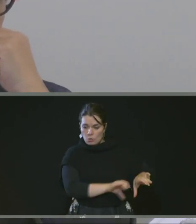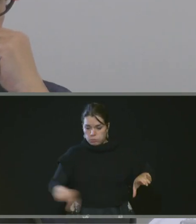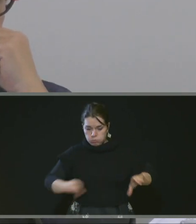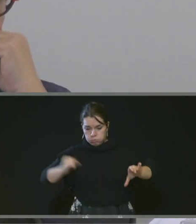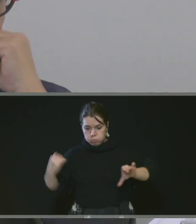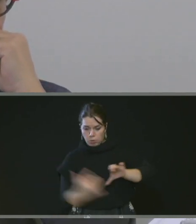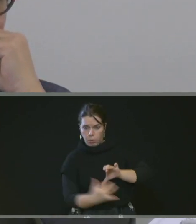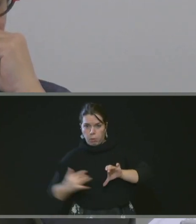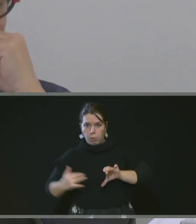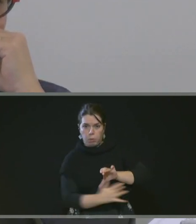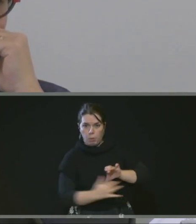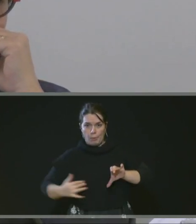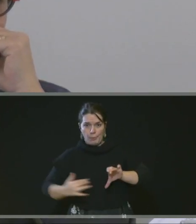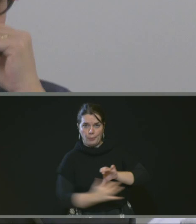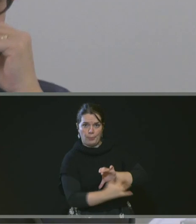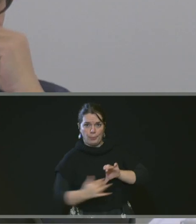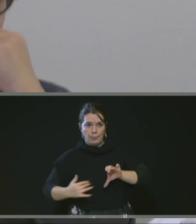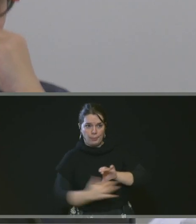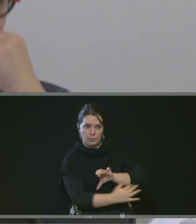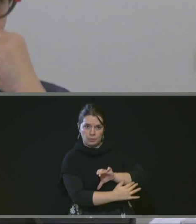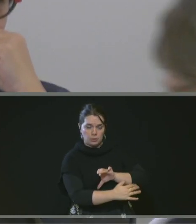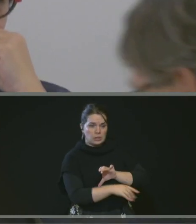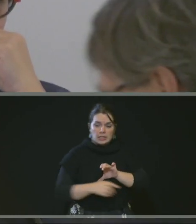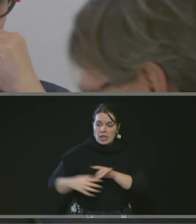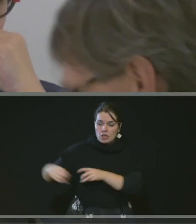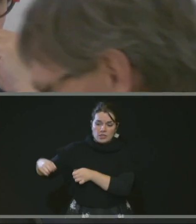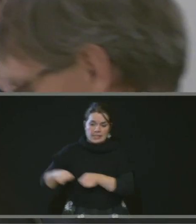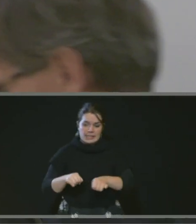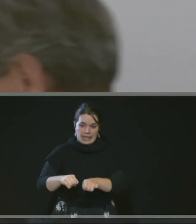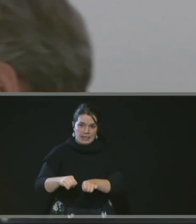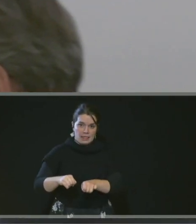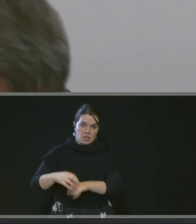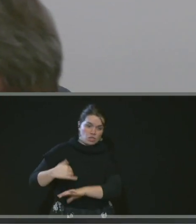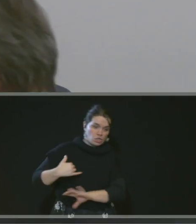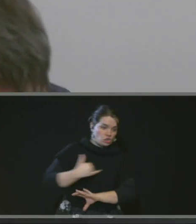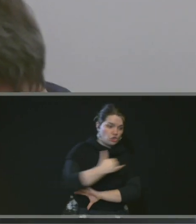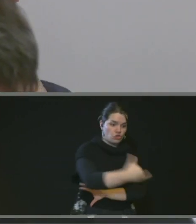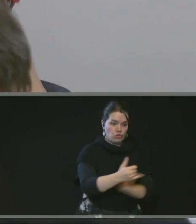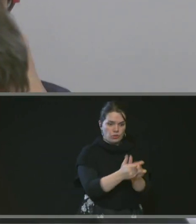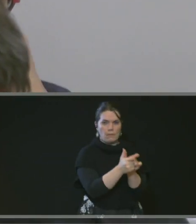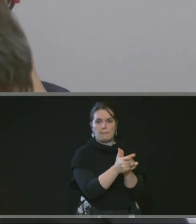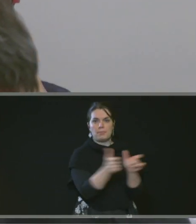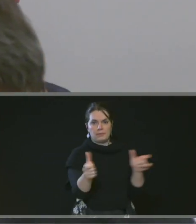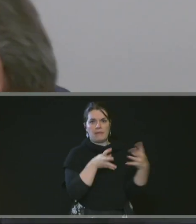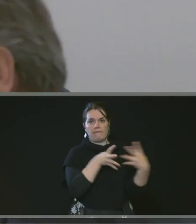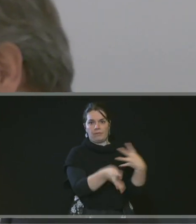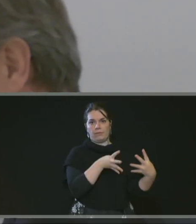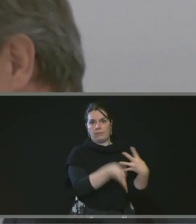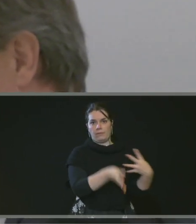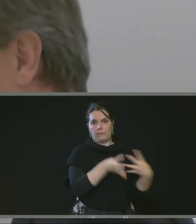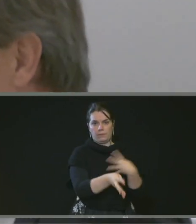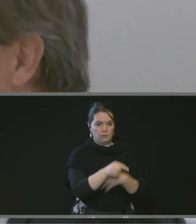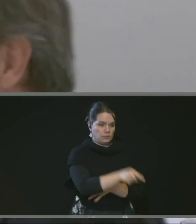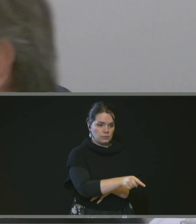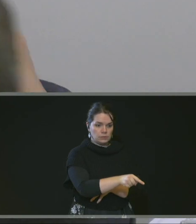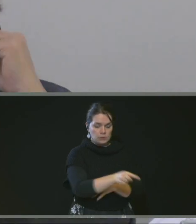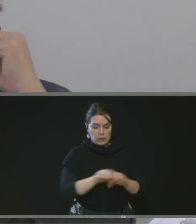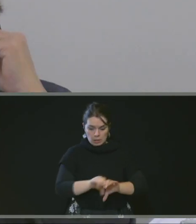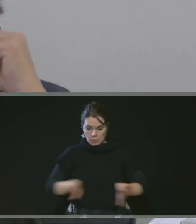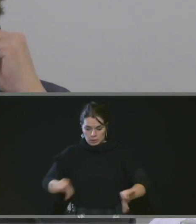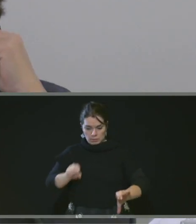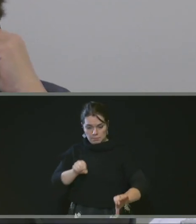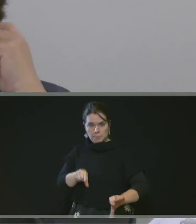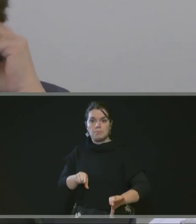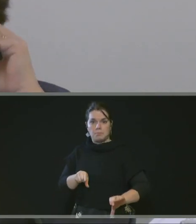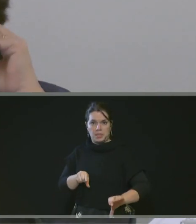depuis la sortie du siphon traversant la Seine jusqu'à la station d'émeraude. Cet ouvrage a sur